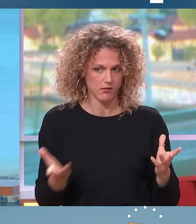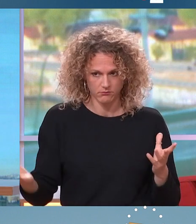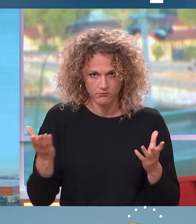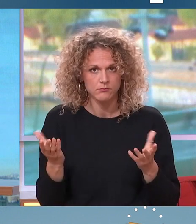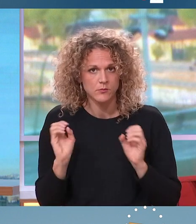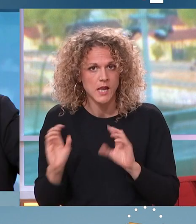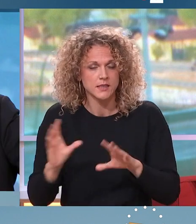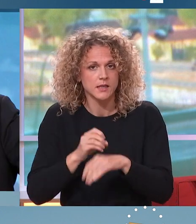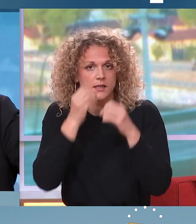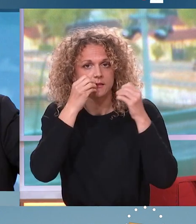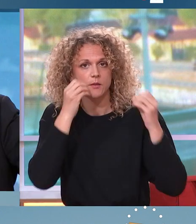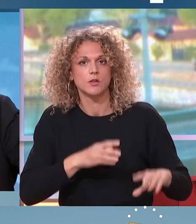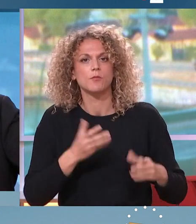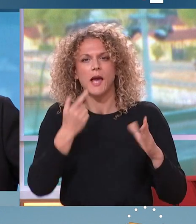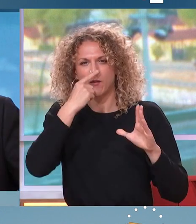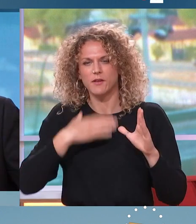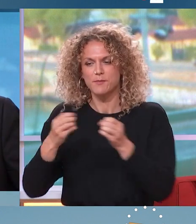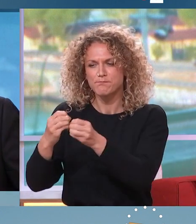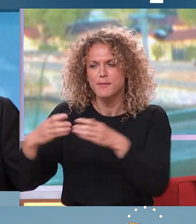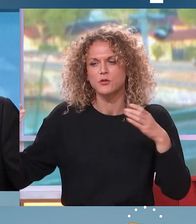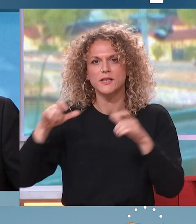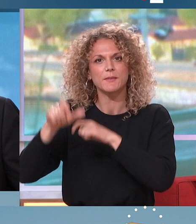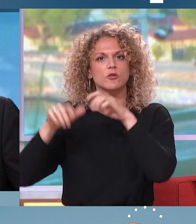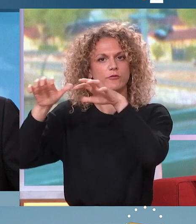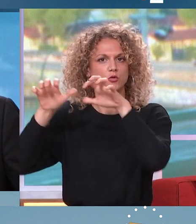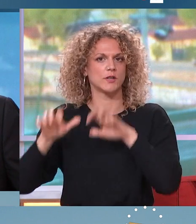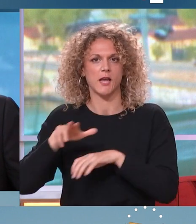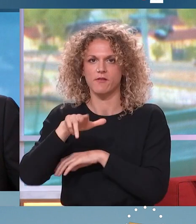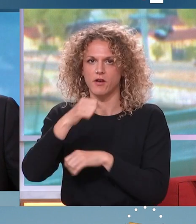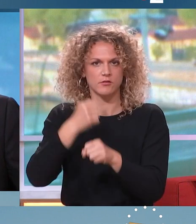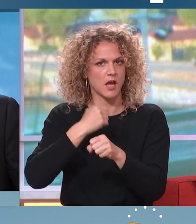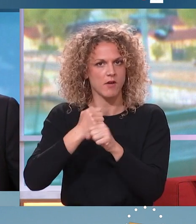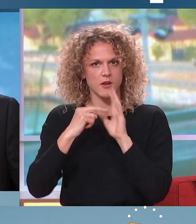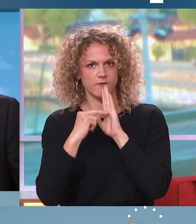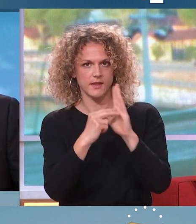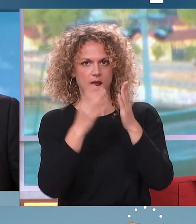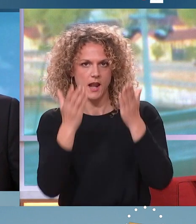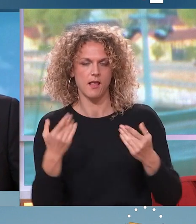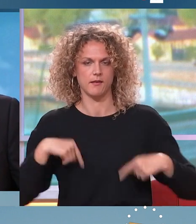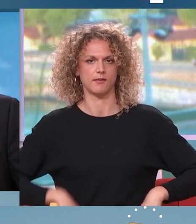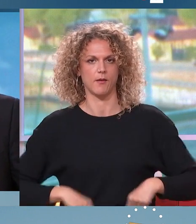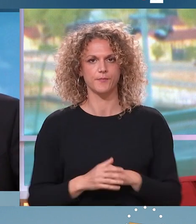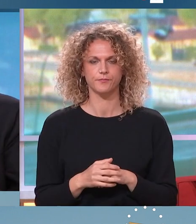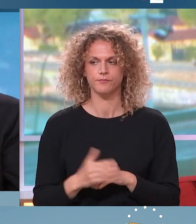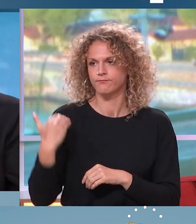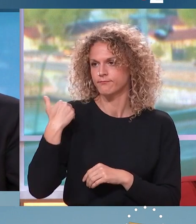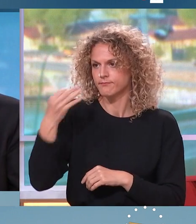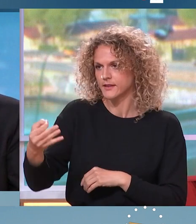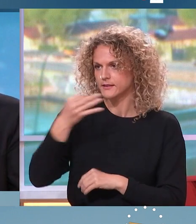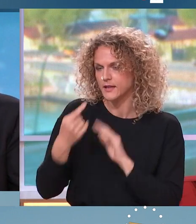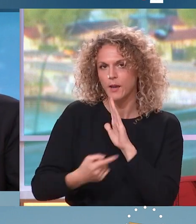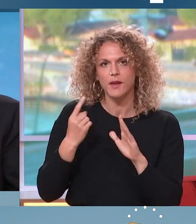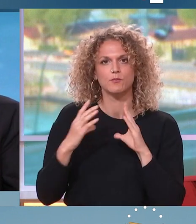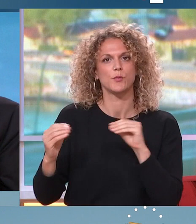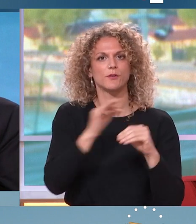'immense majorité des fonctionnaires continuera de servir loyalement l'État. Vous avez redit tout à l'heure que le moment que les Français